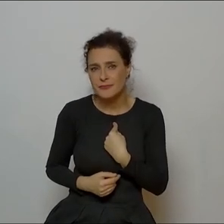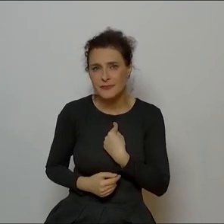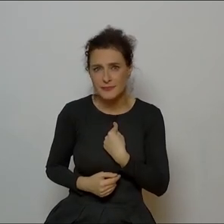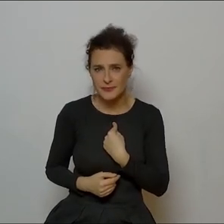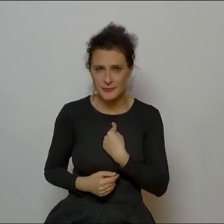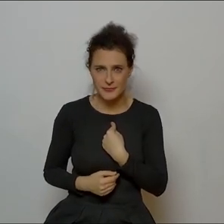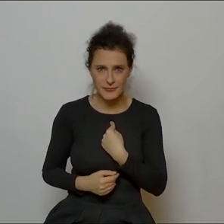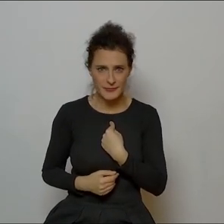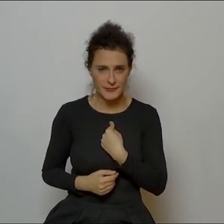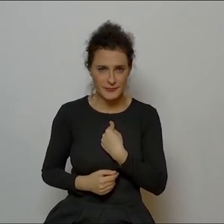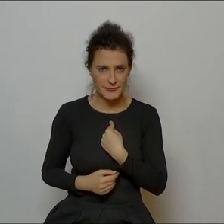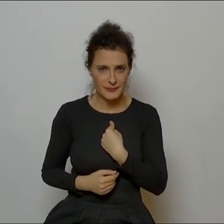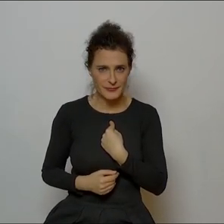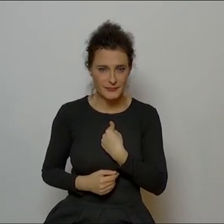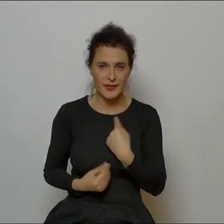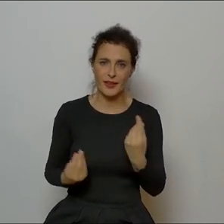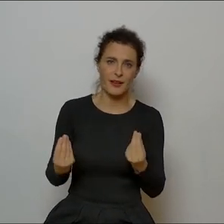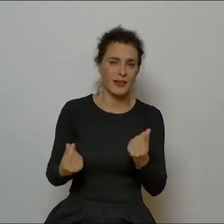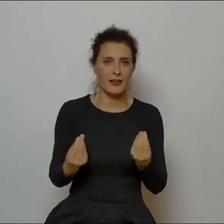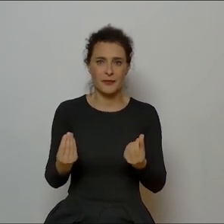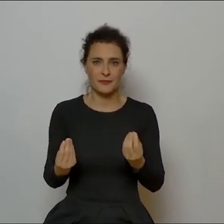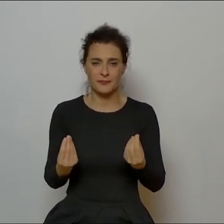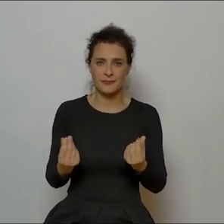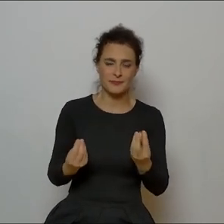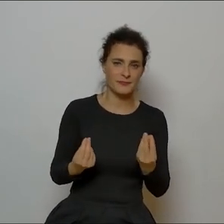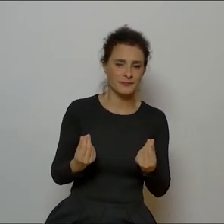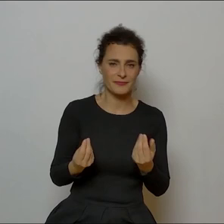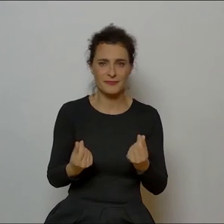że jakby tak no gremialnie